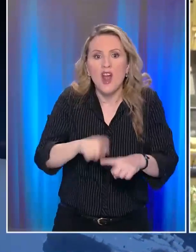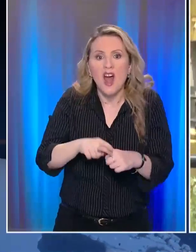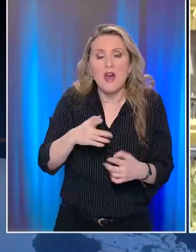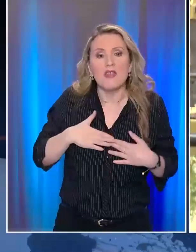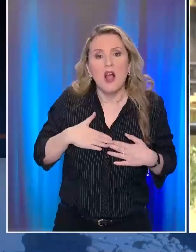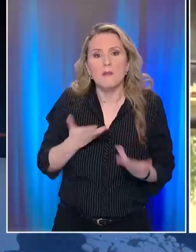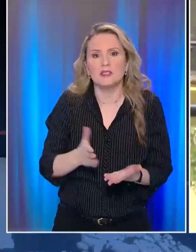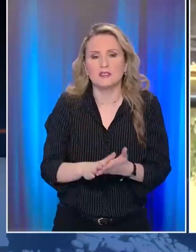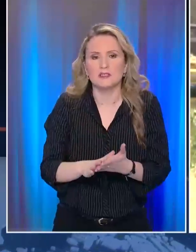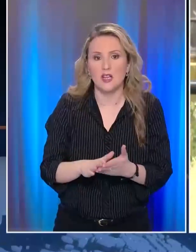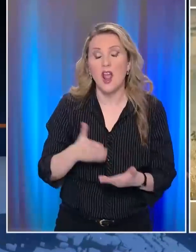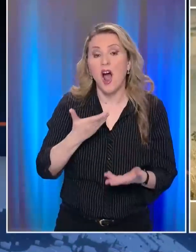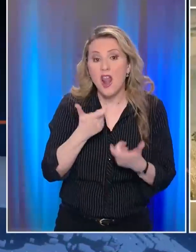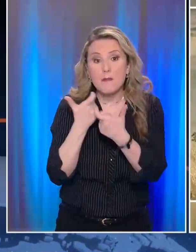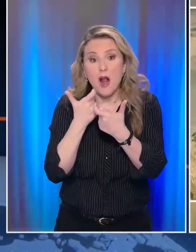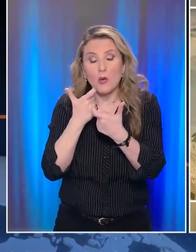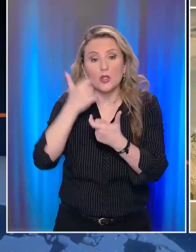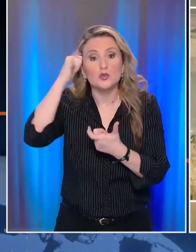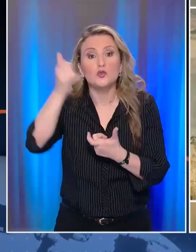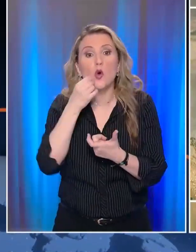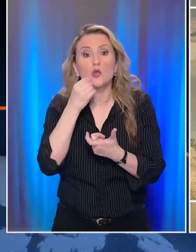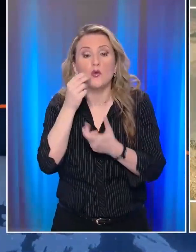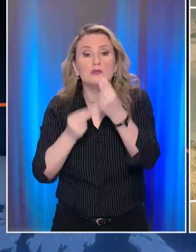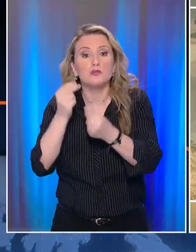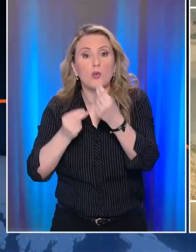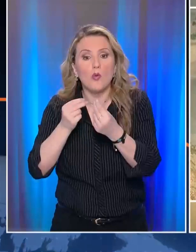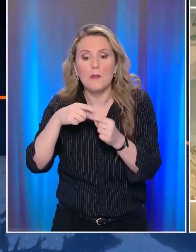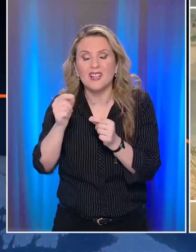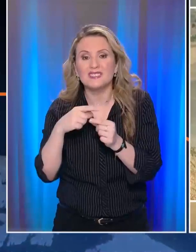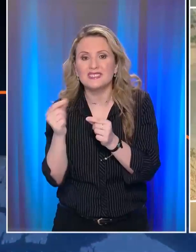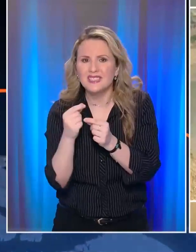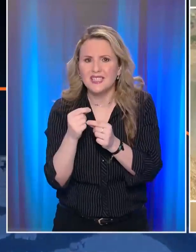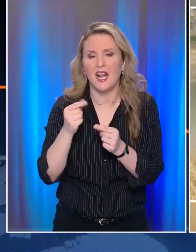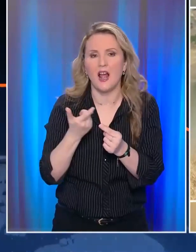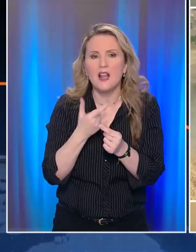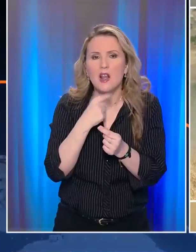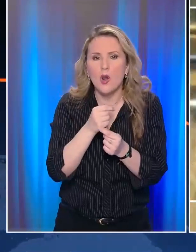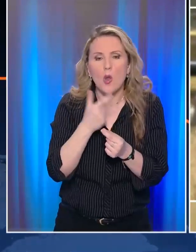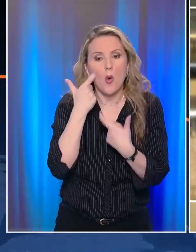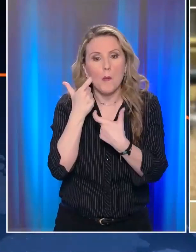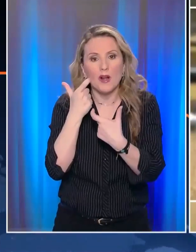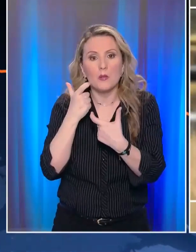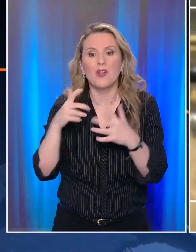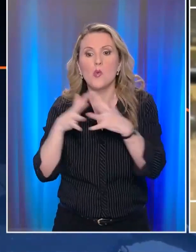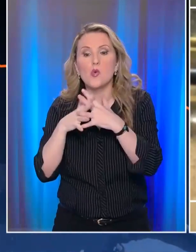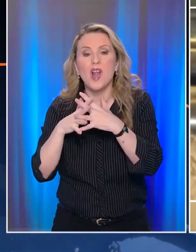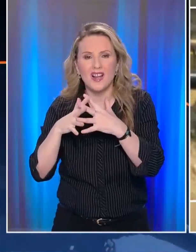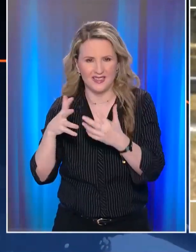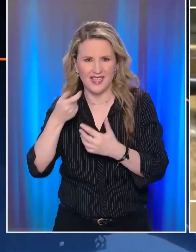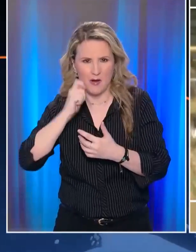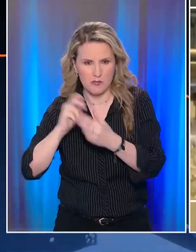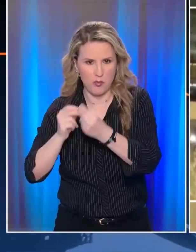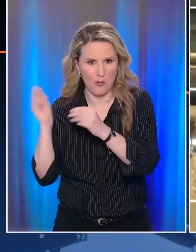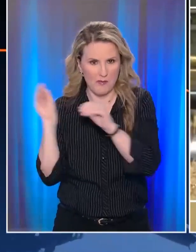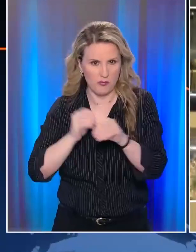εξέλιξη των αποθεμάτων σε ζωοτροφές Υπάρχουν αλλαγές επίσης στις ζωοτροφές που είναι κάτι το οποίο το παρακολουθούμε Γιατί επίσης καταλαμμένα μετά την πραγική κρίση Ουσιαστικά έχουμε και